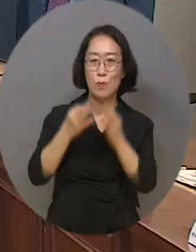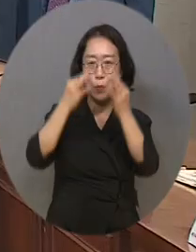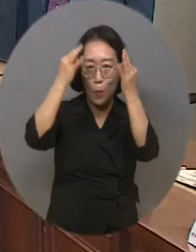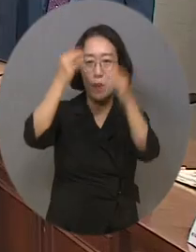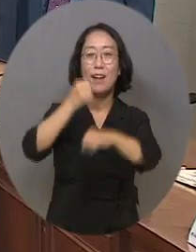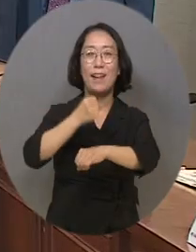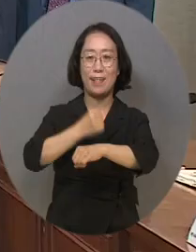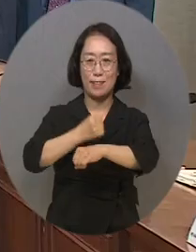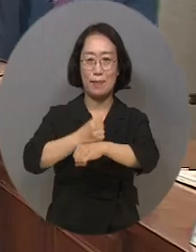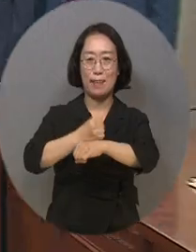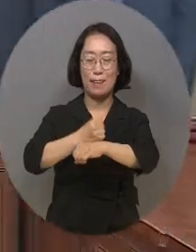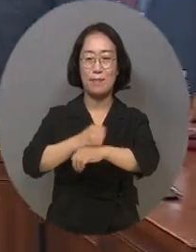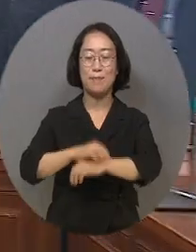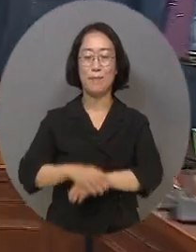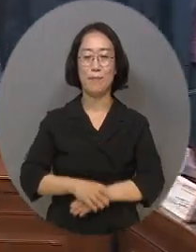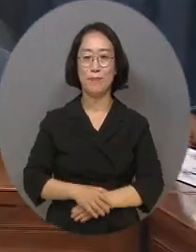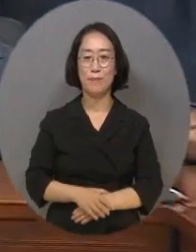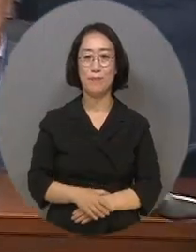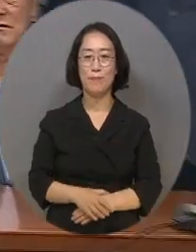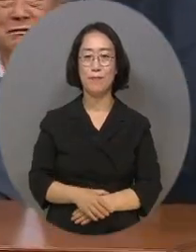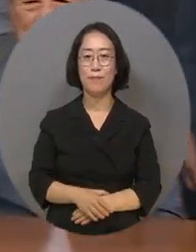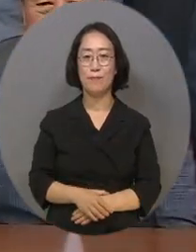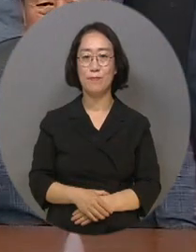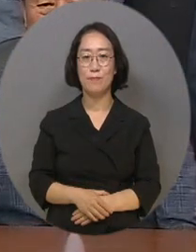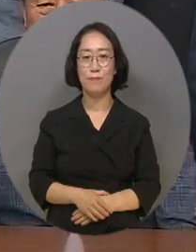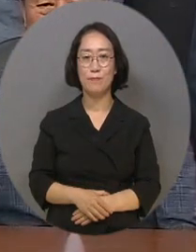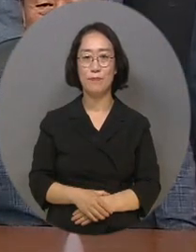복지TV 뉴스 박순용입니다.